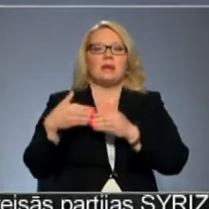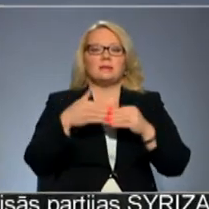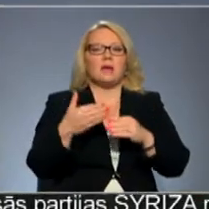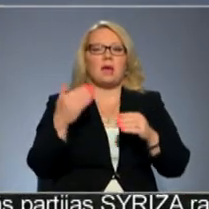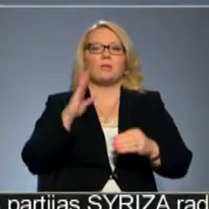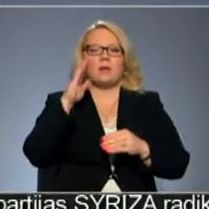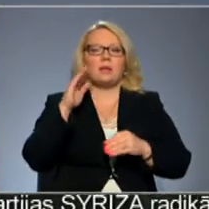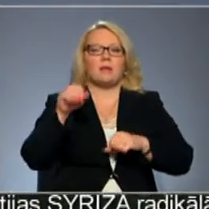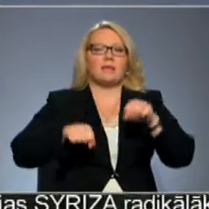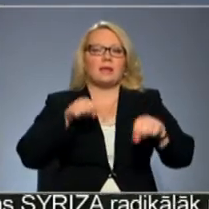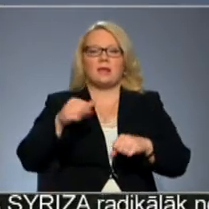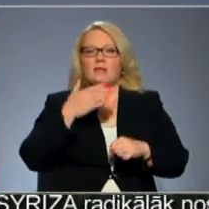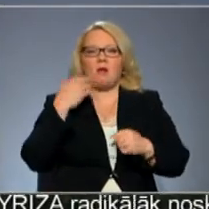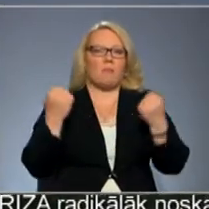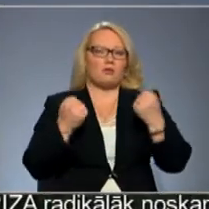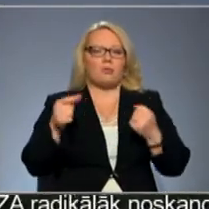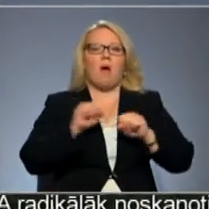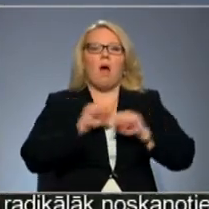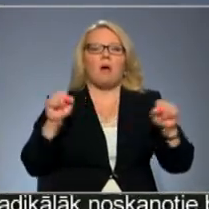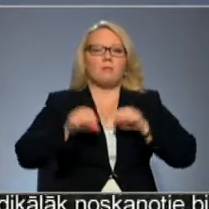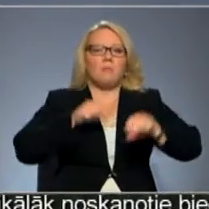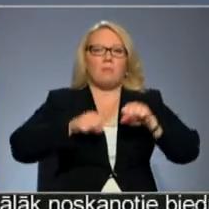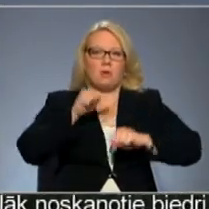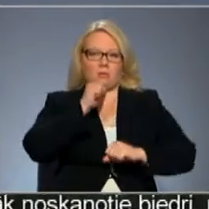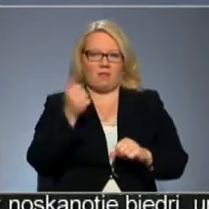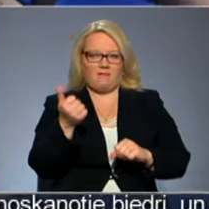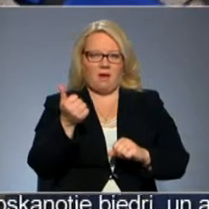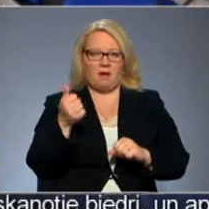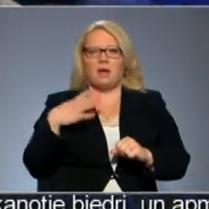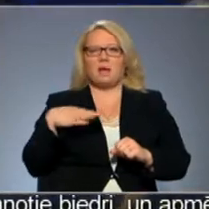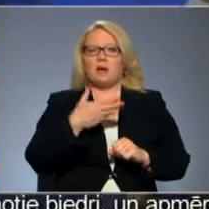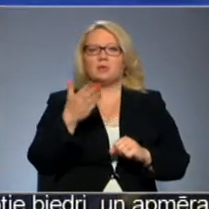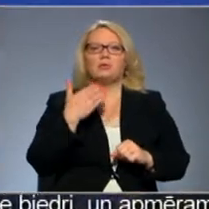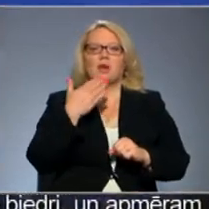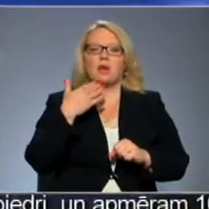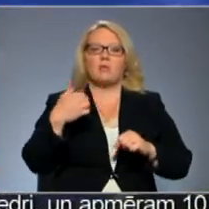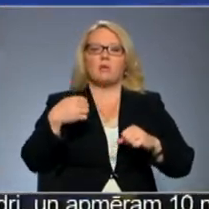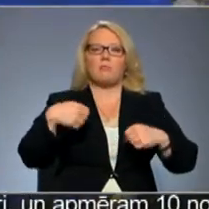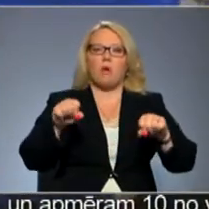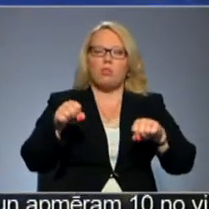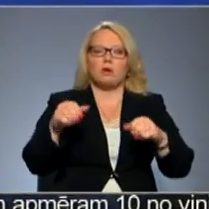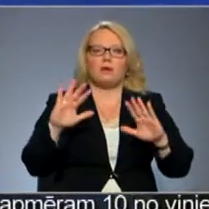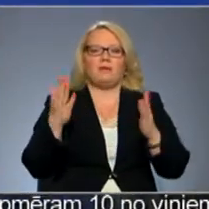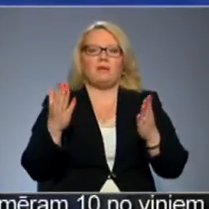bet ritens nav mašīne, ar to ādri pabraukt nevar. Kāpēc jūs negribētu motorizēties?